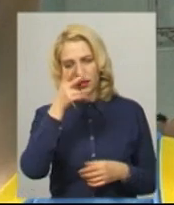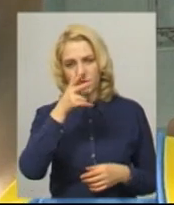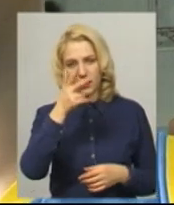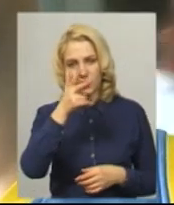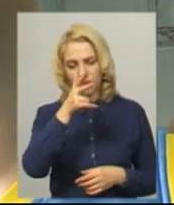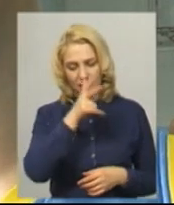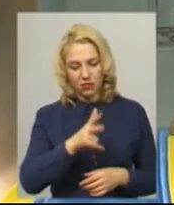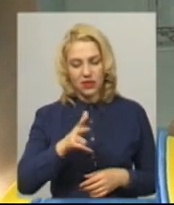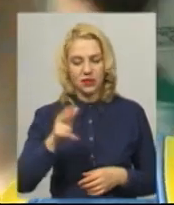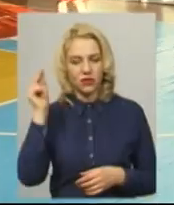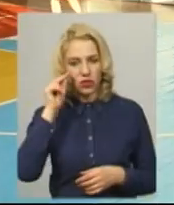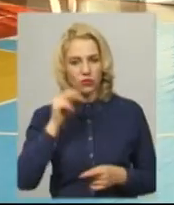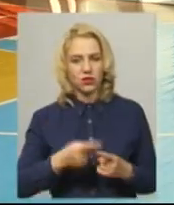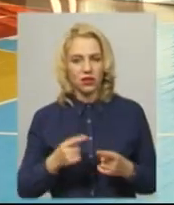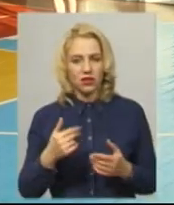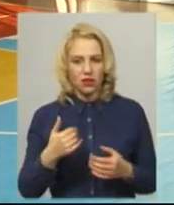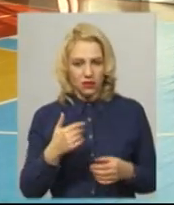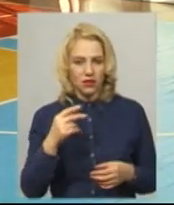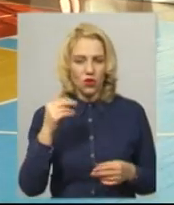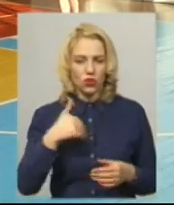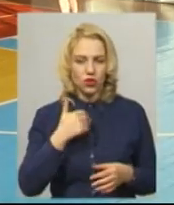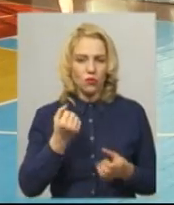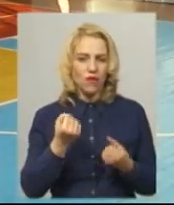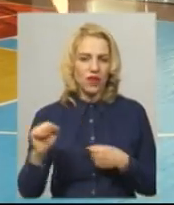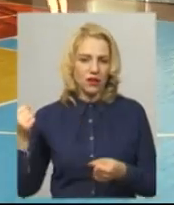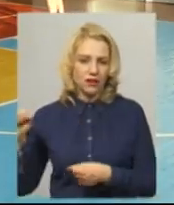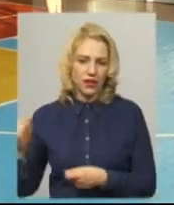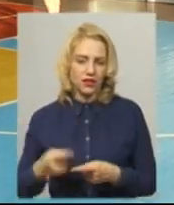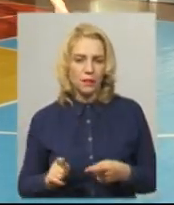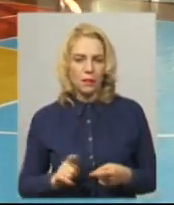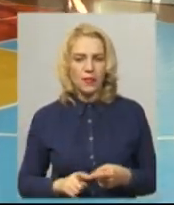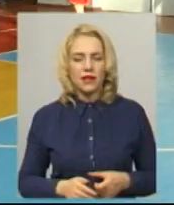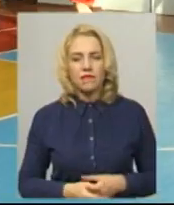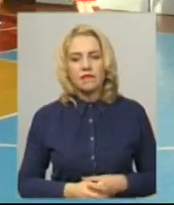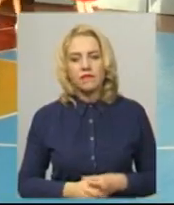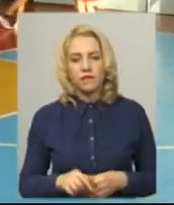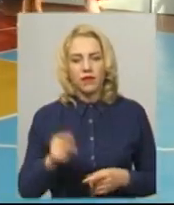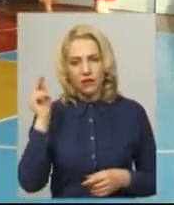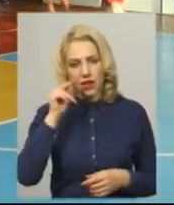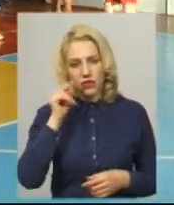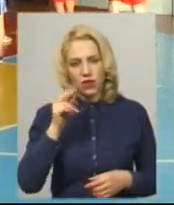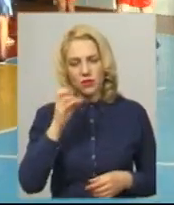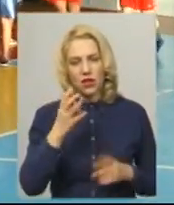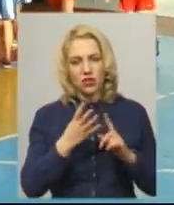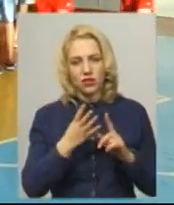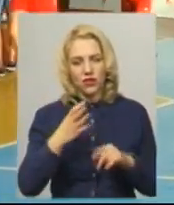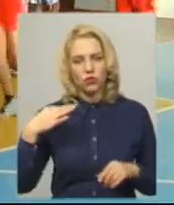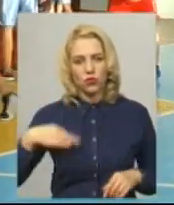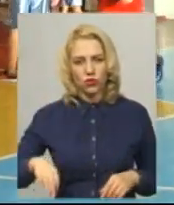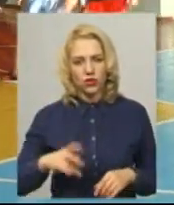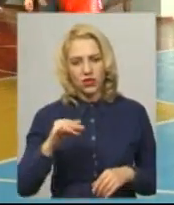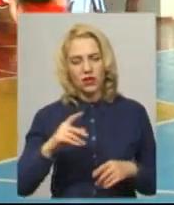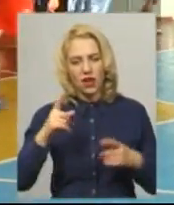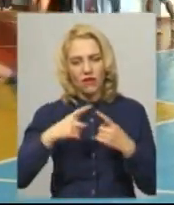програли, все це не має награвати. Гарвецька команда Хмельницького політехнічного коледжу Данело Каплін навчається на четвертому курсі на факультеті комп